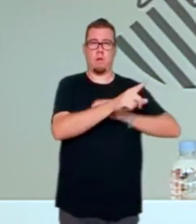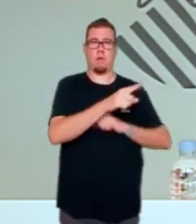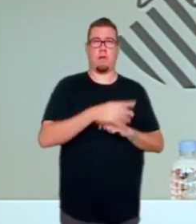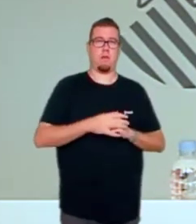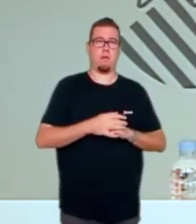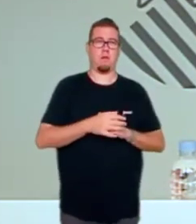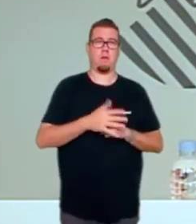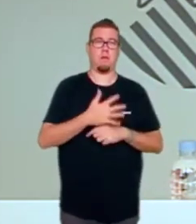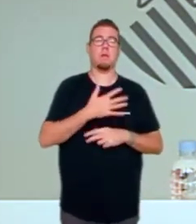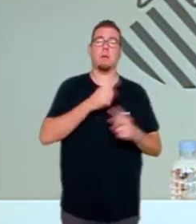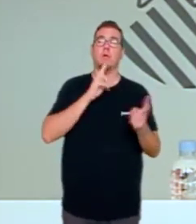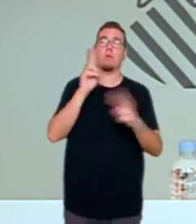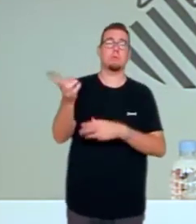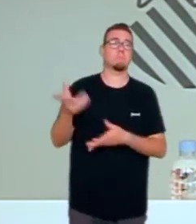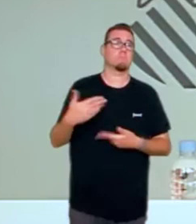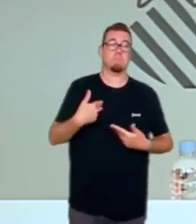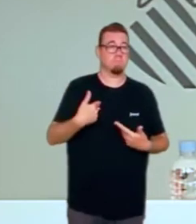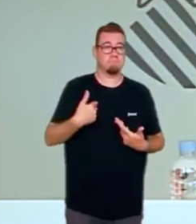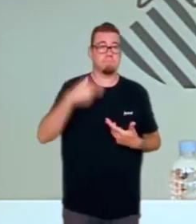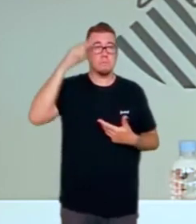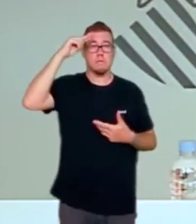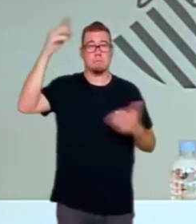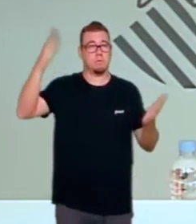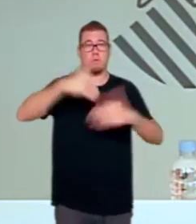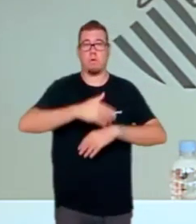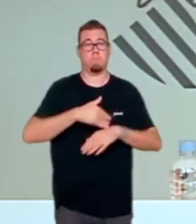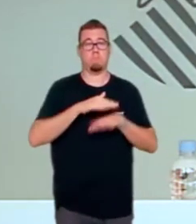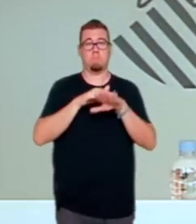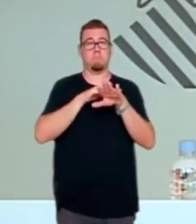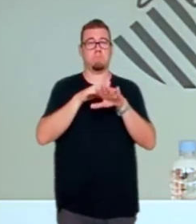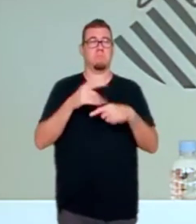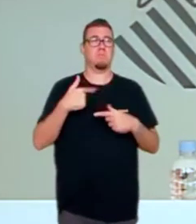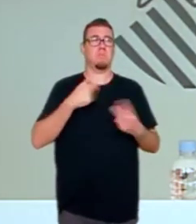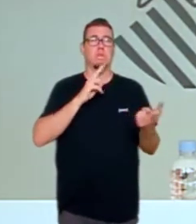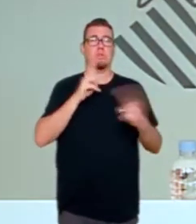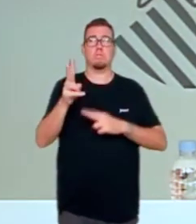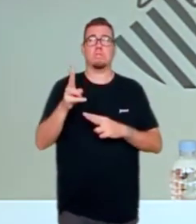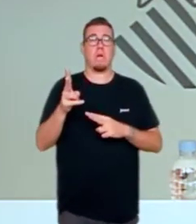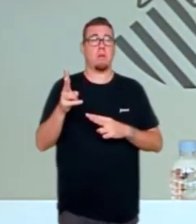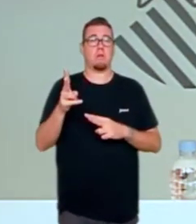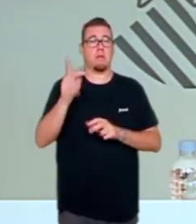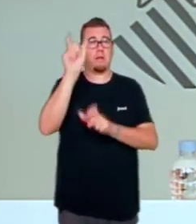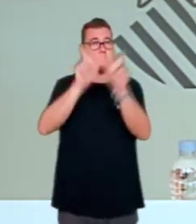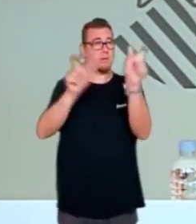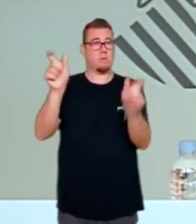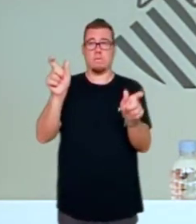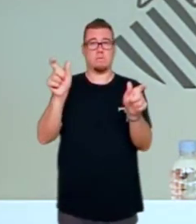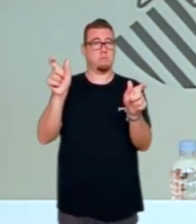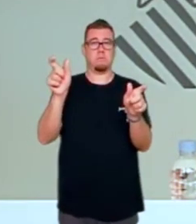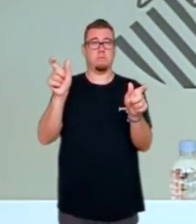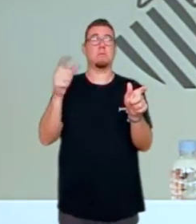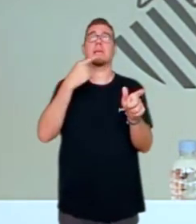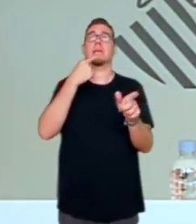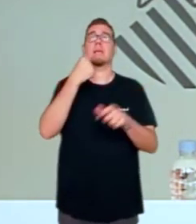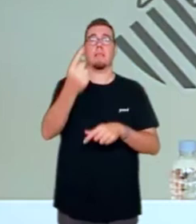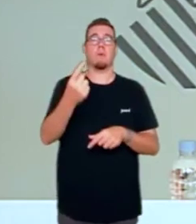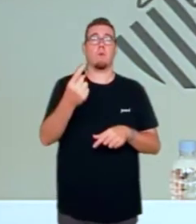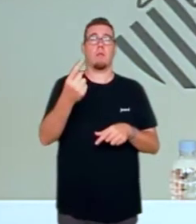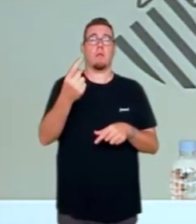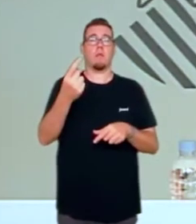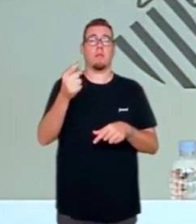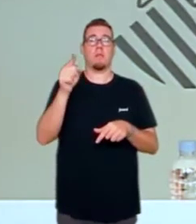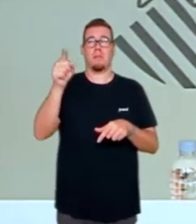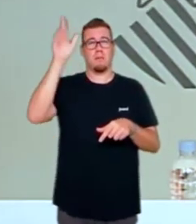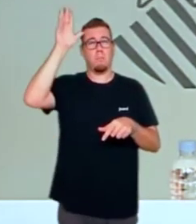doncs què volen que els diga? No me mereix ningun respecte i no vaig a contestar a persones que diuen aquestes